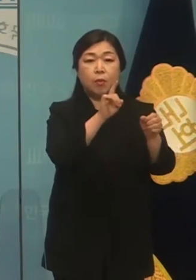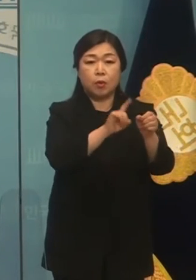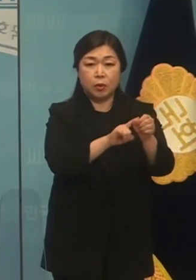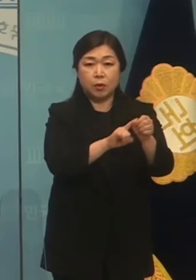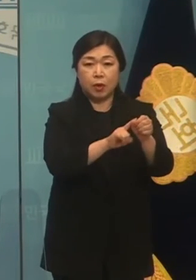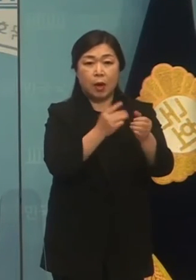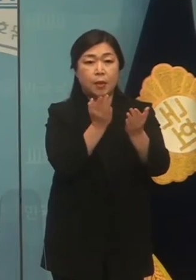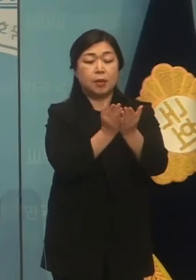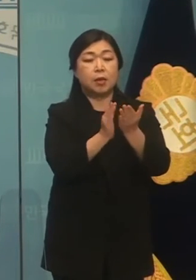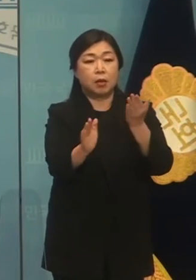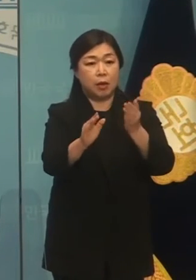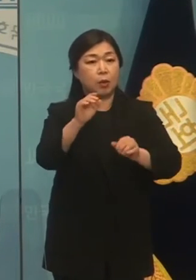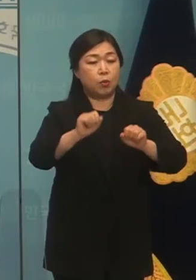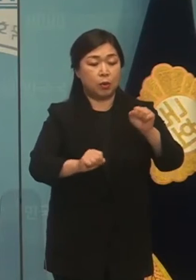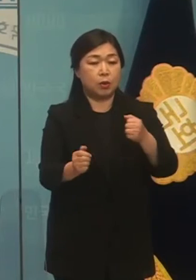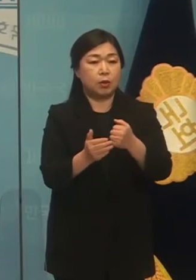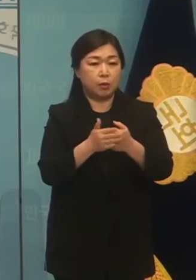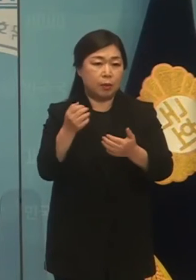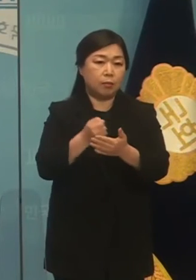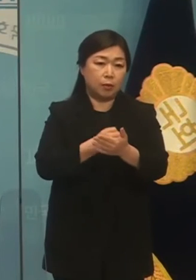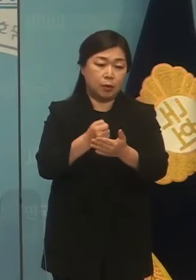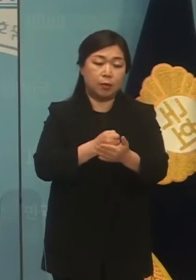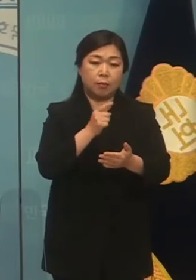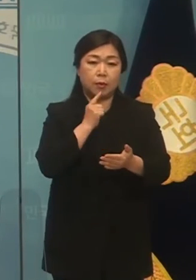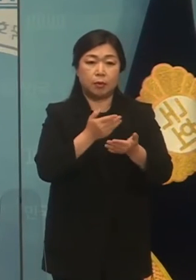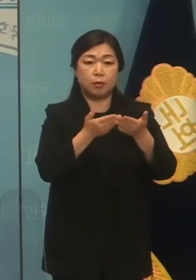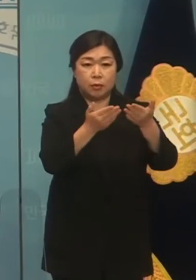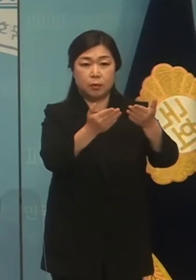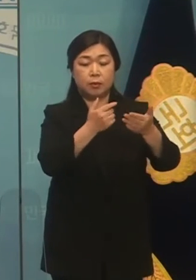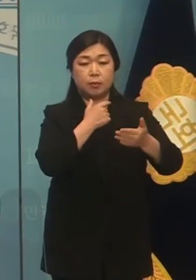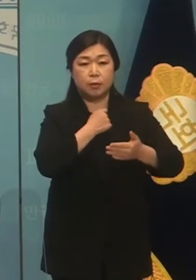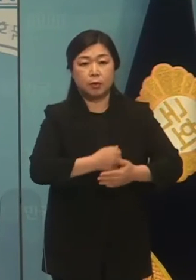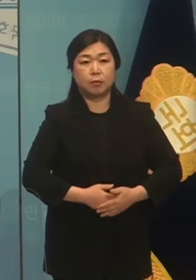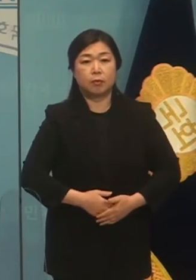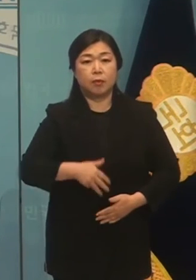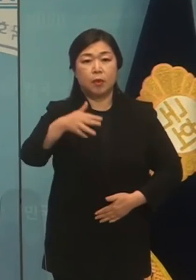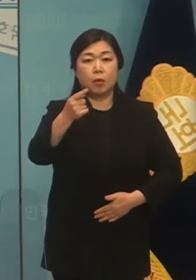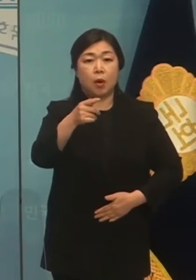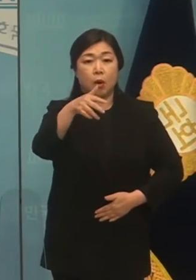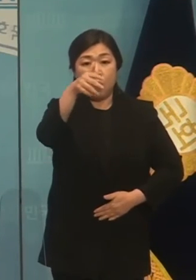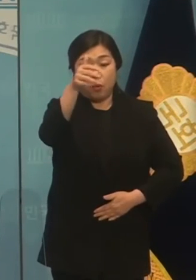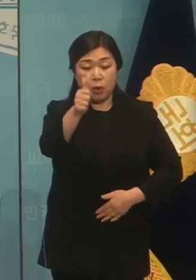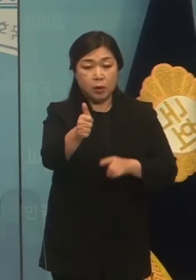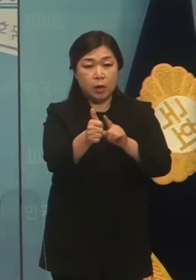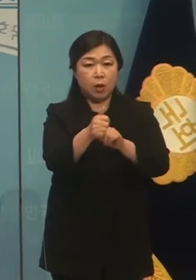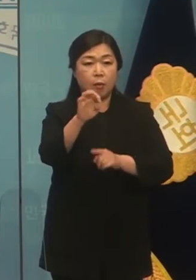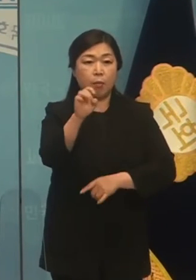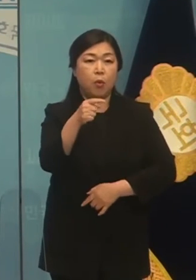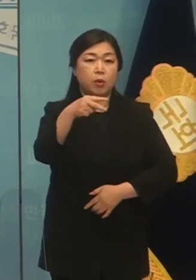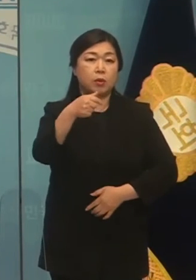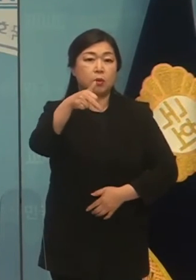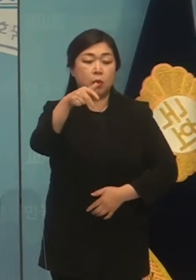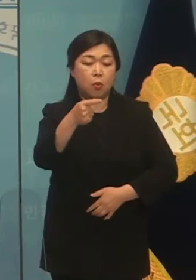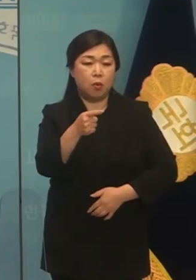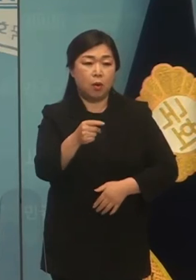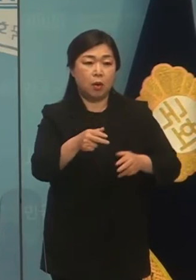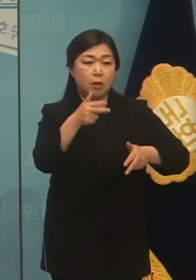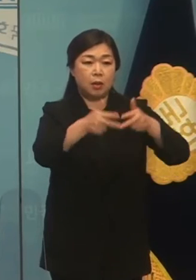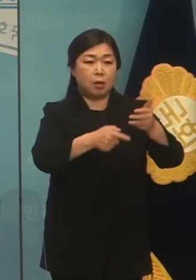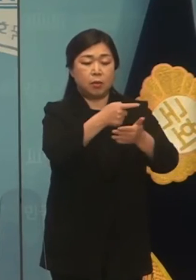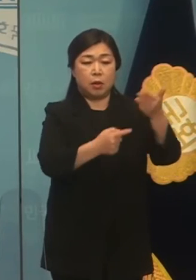역행하는 것으로 강한 유광을 표합니다. 최정부 회장은 포스코를 3제 1위 기업으로 만들며